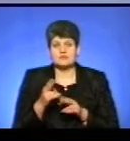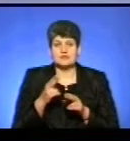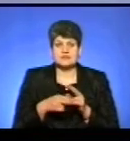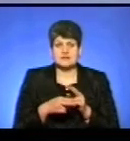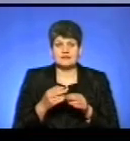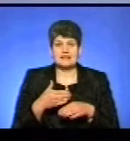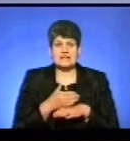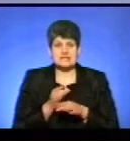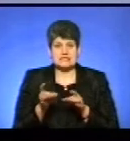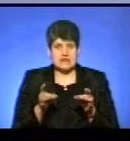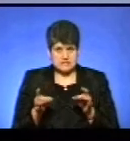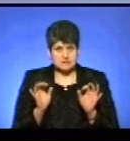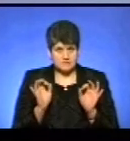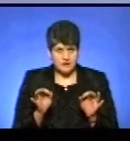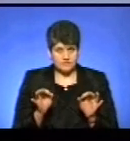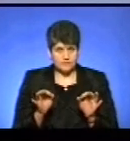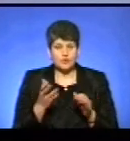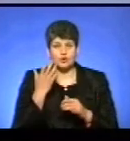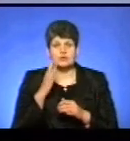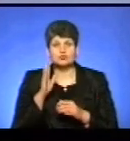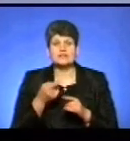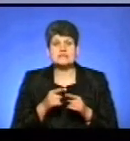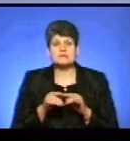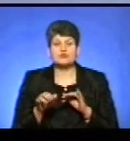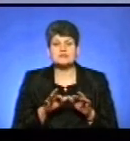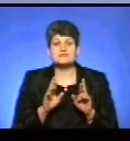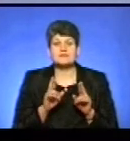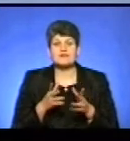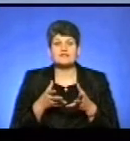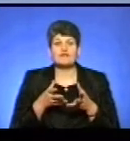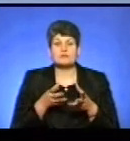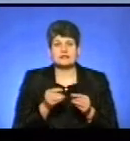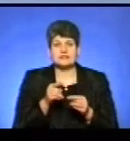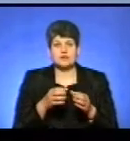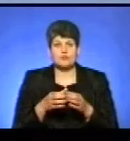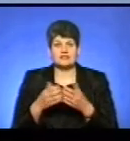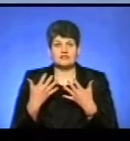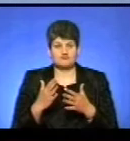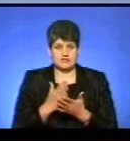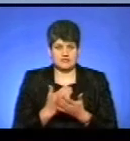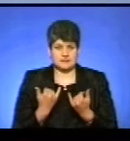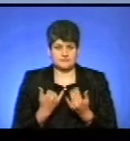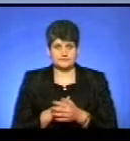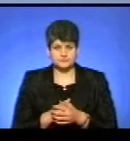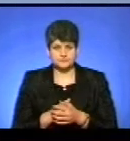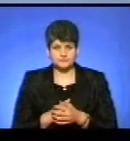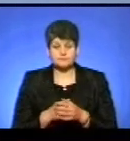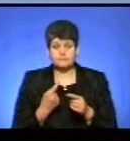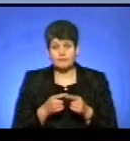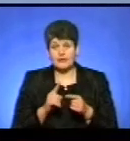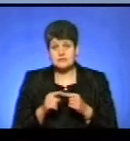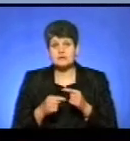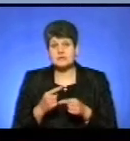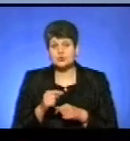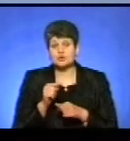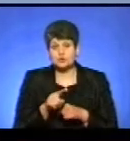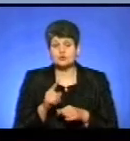децентралізації. Правильно, ми розуміємо? Коли буде цей процес і як він вплине на ті громади, які вже є зараз? Так, ну, це якраз наслідок того,